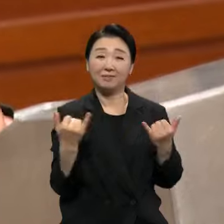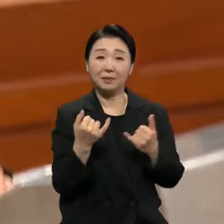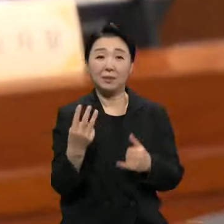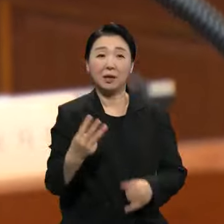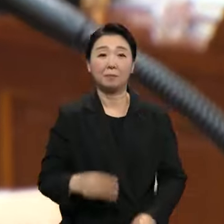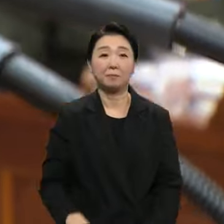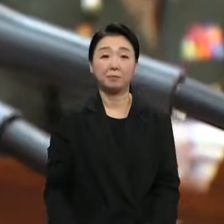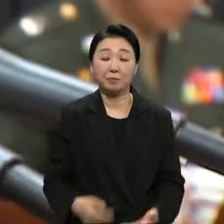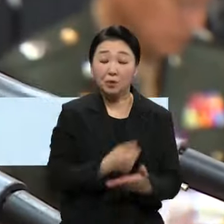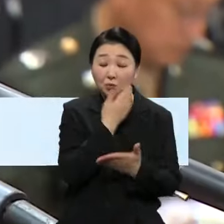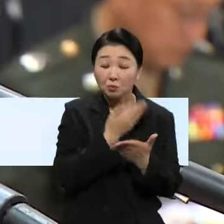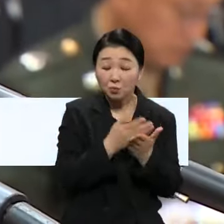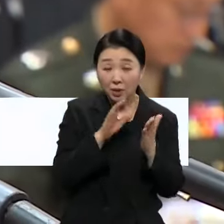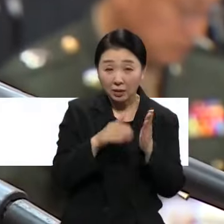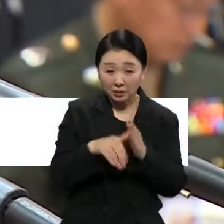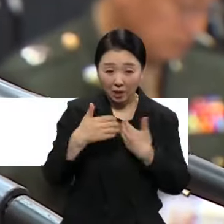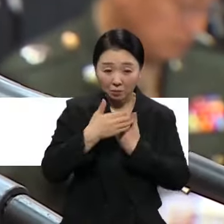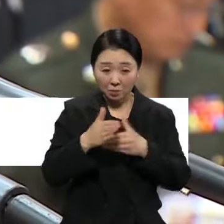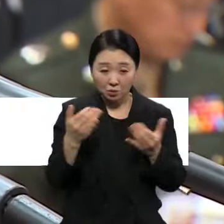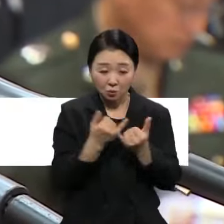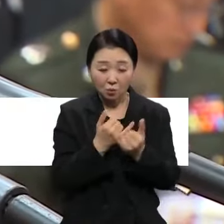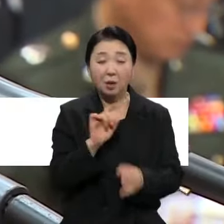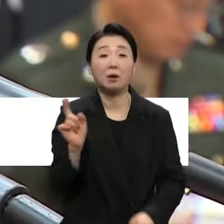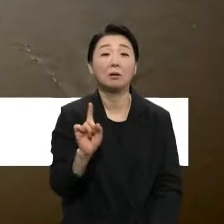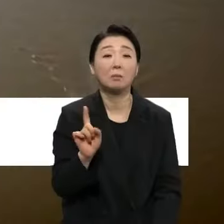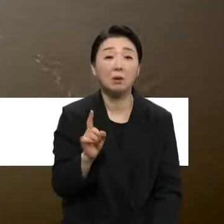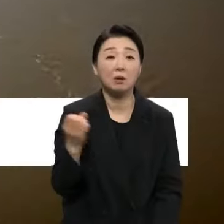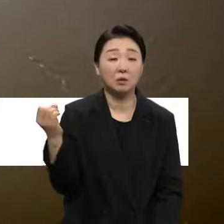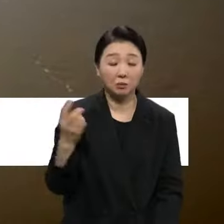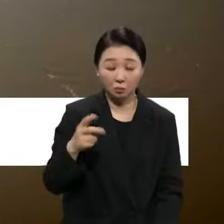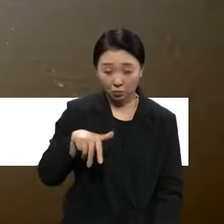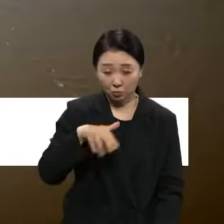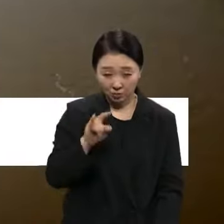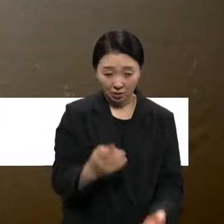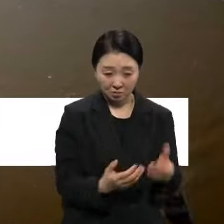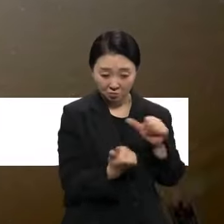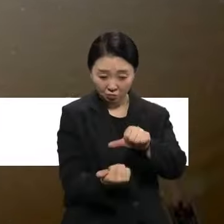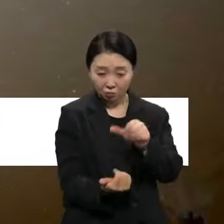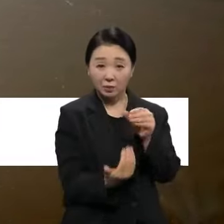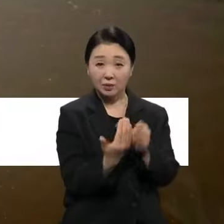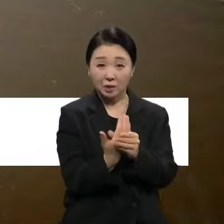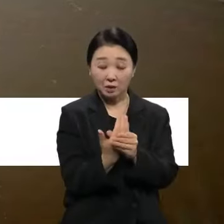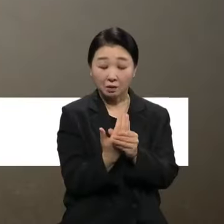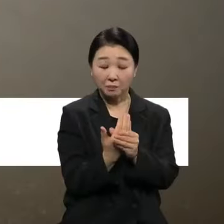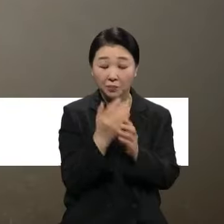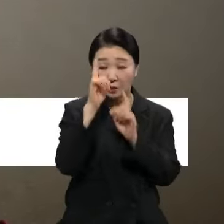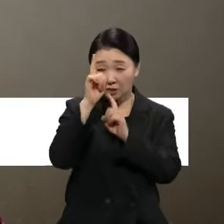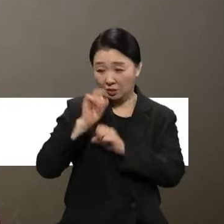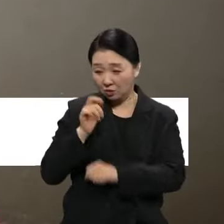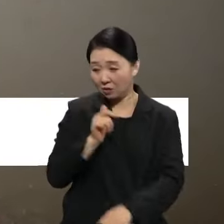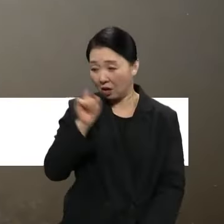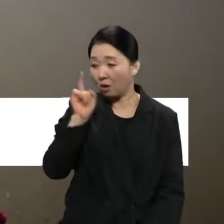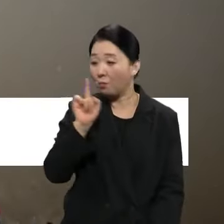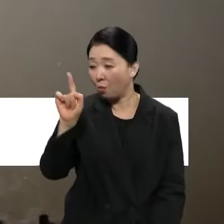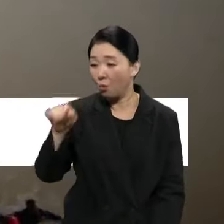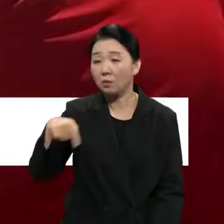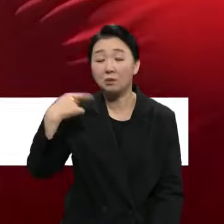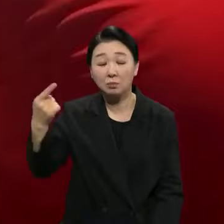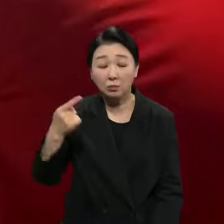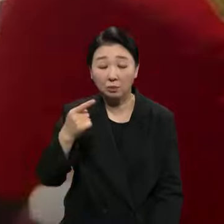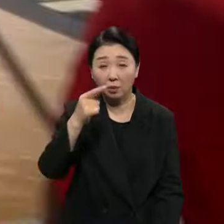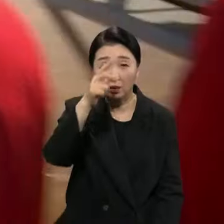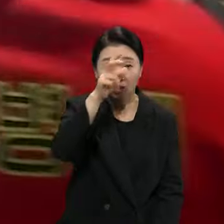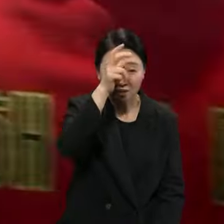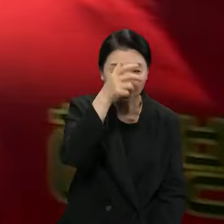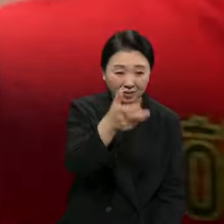결정적 순간에 안보실과 통화가 이뤄진 건 물론이고 최상병 순직 사건이 이 전 장관에게 보고된 직후부터 사건을 회수해 올